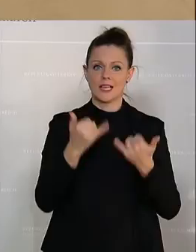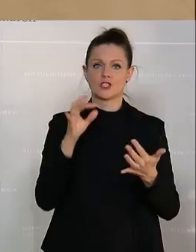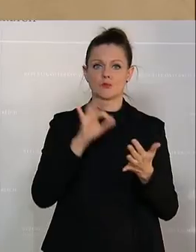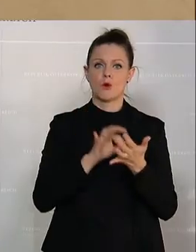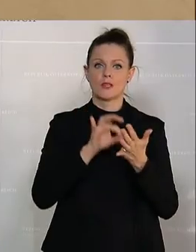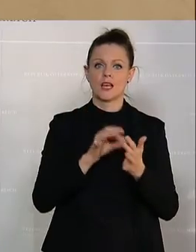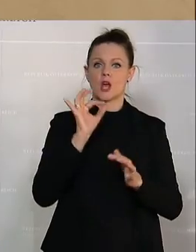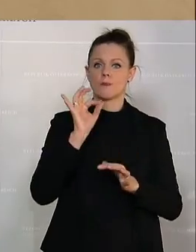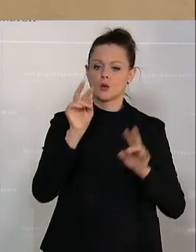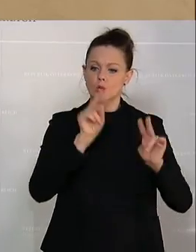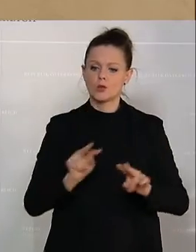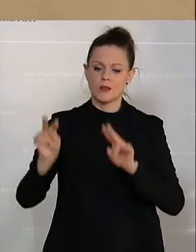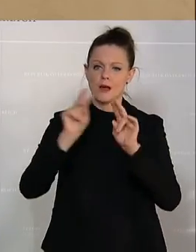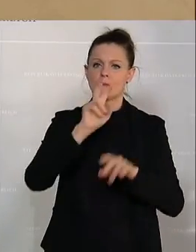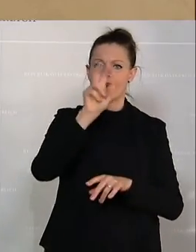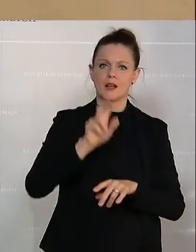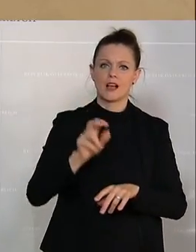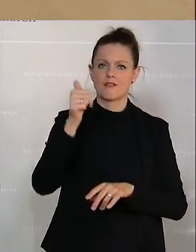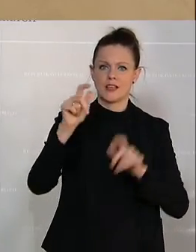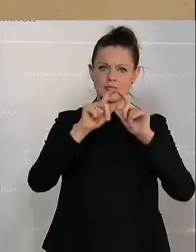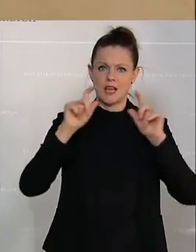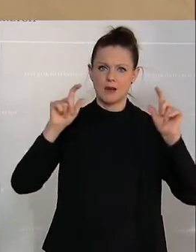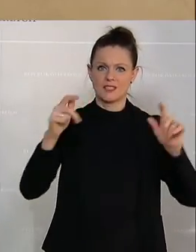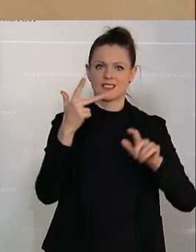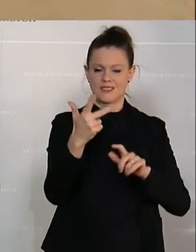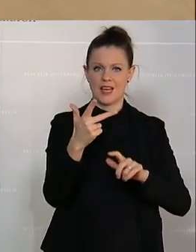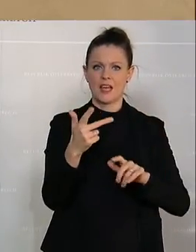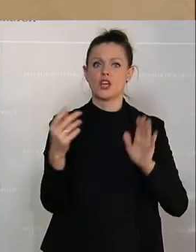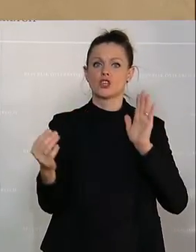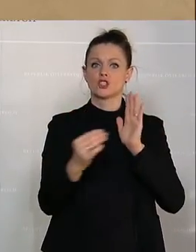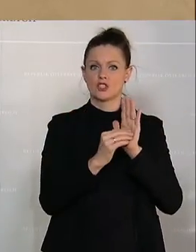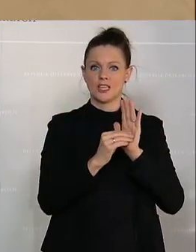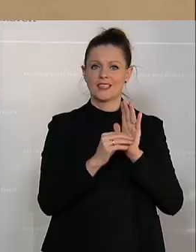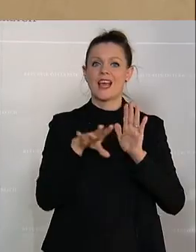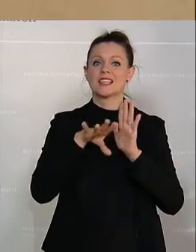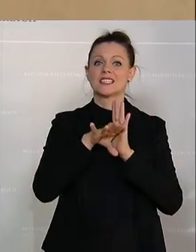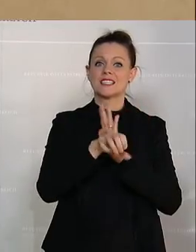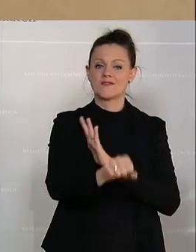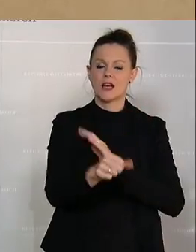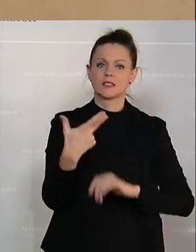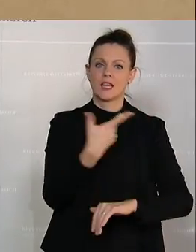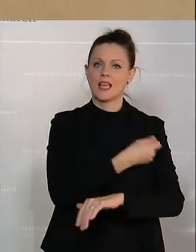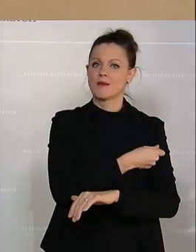dann ist in § 1 Absatz 3 eine Zwangsimpfung dezidiert ausgeschlossen.